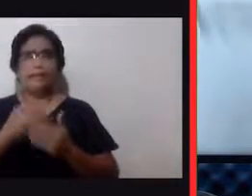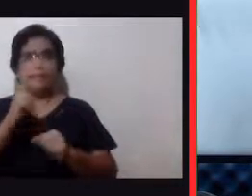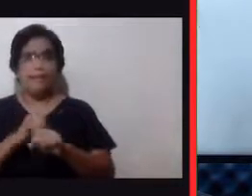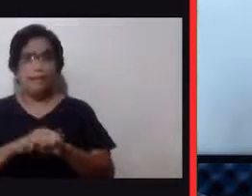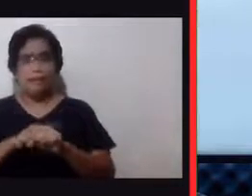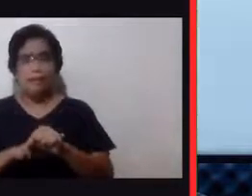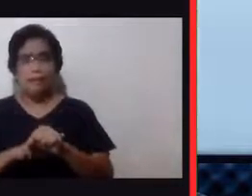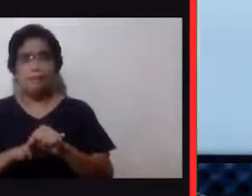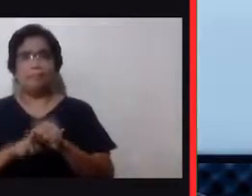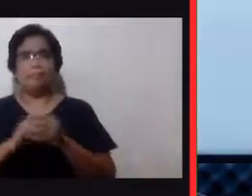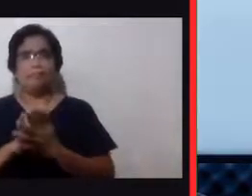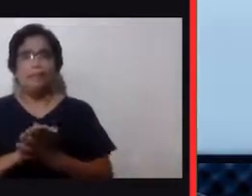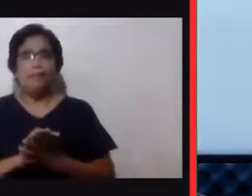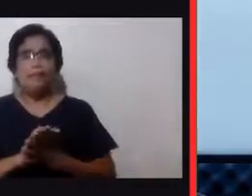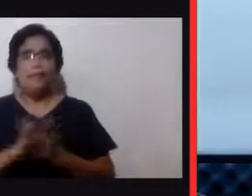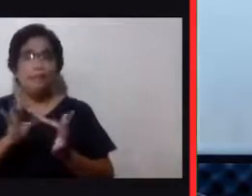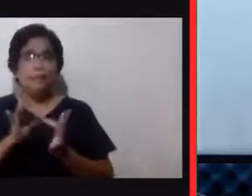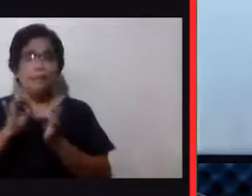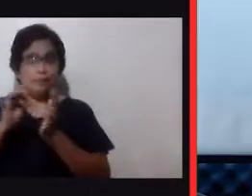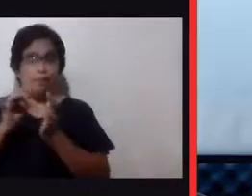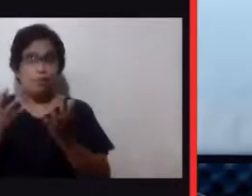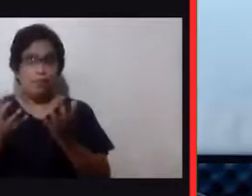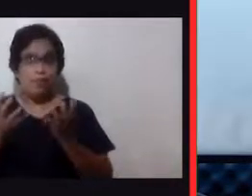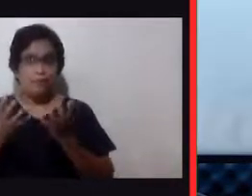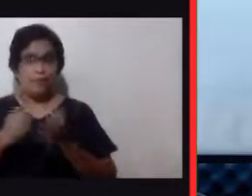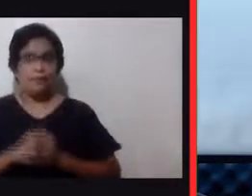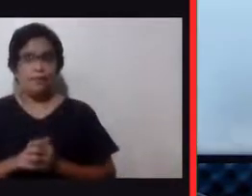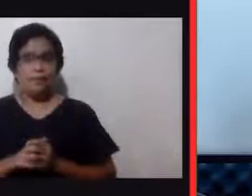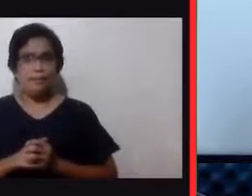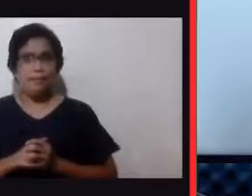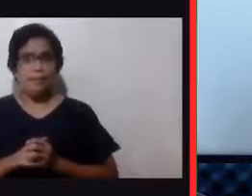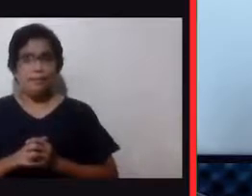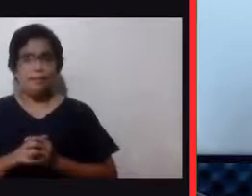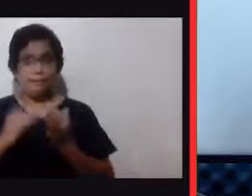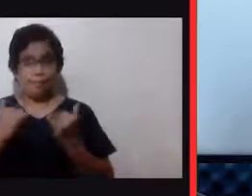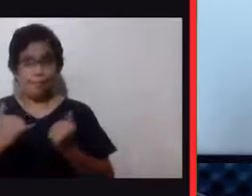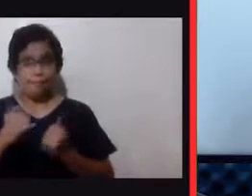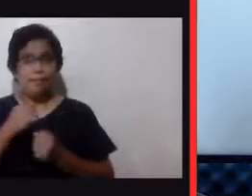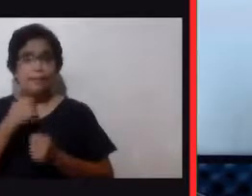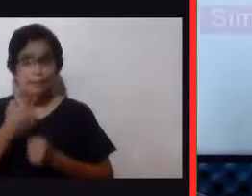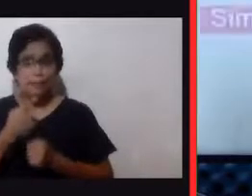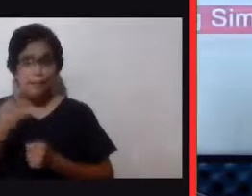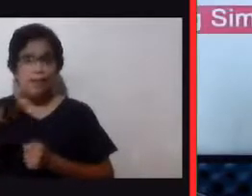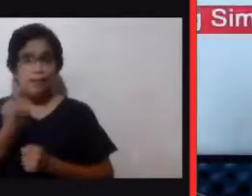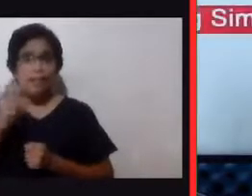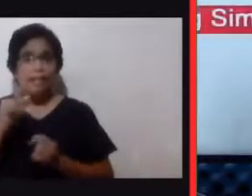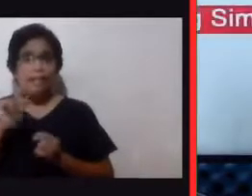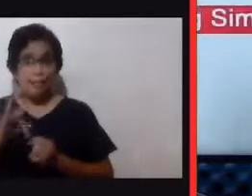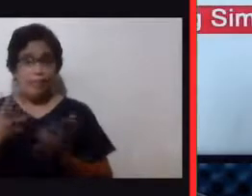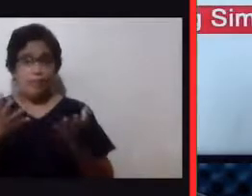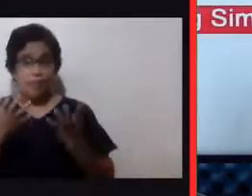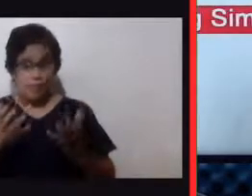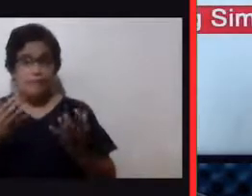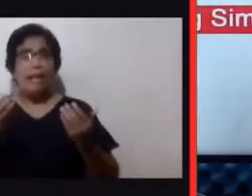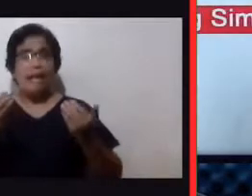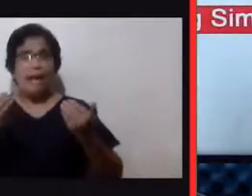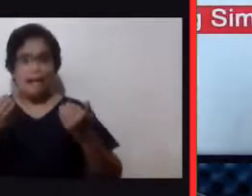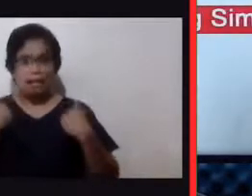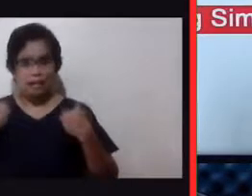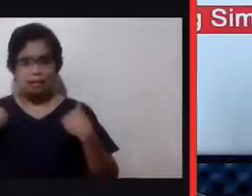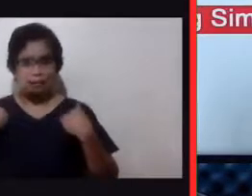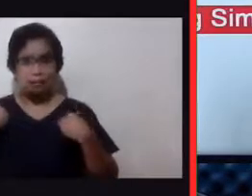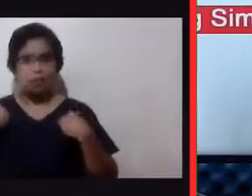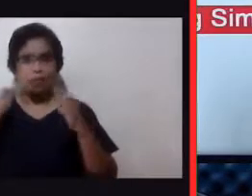Lalong-lalo na kung ito'y ating nanaisin. Di po ba? At sinasabi po natin palagi, pag gusto, may paraan. Pag